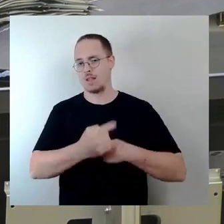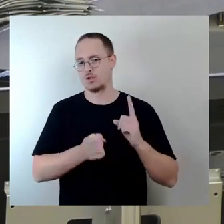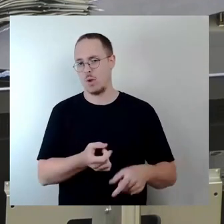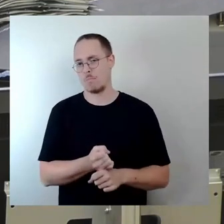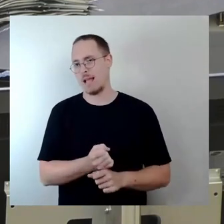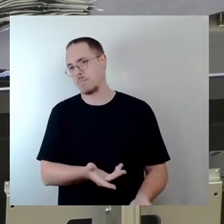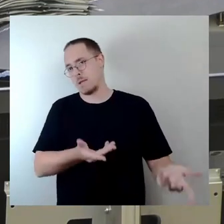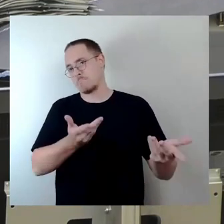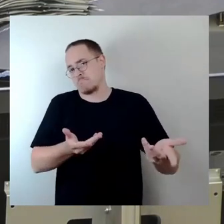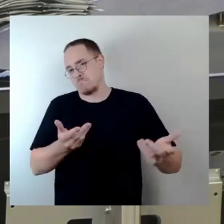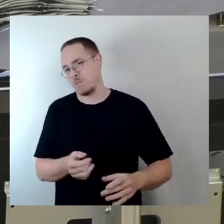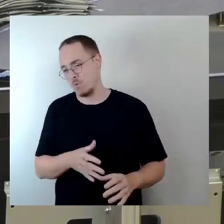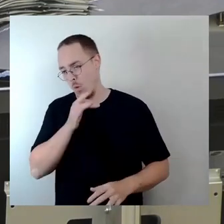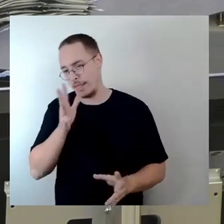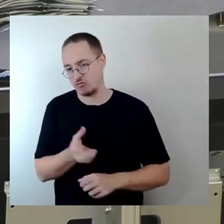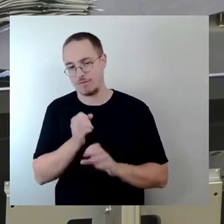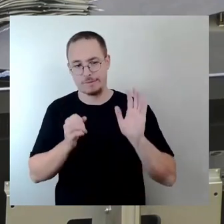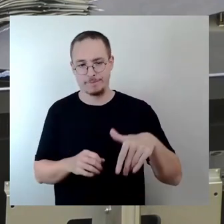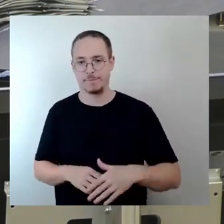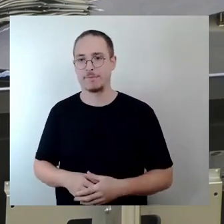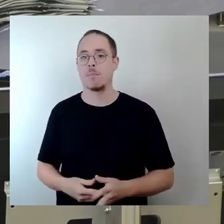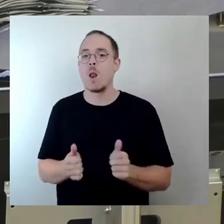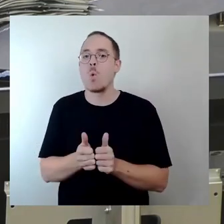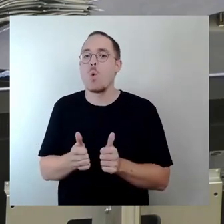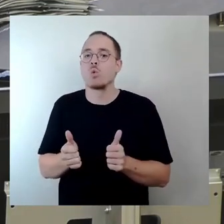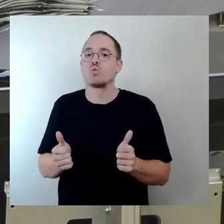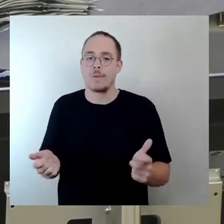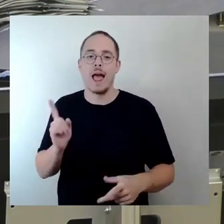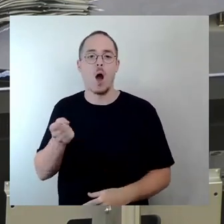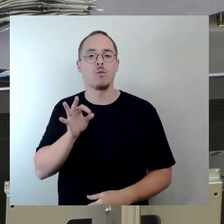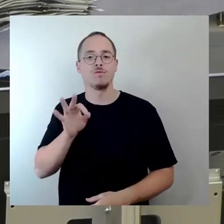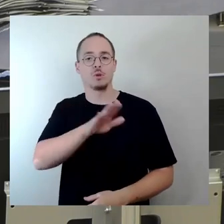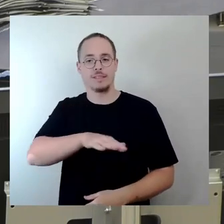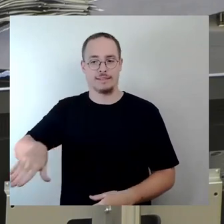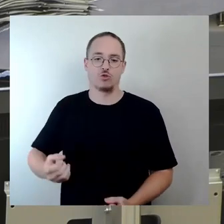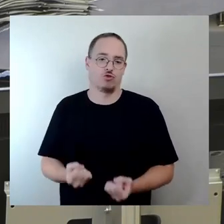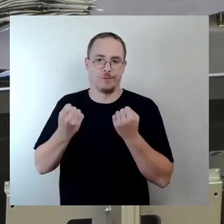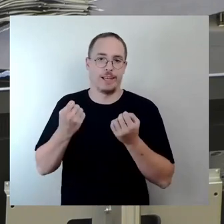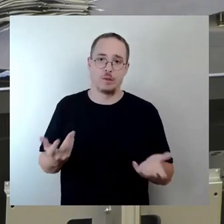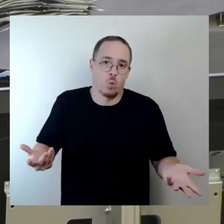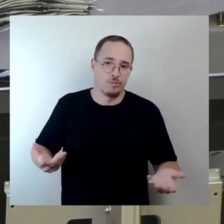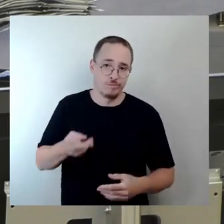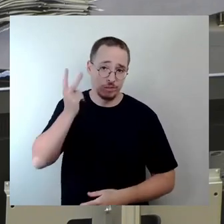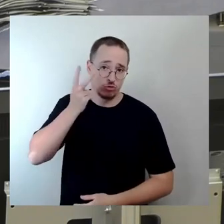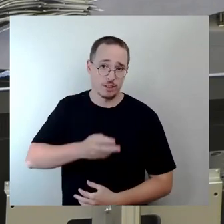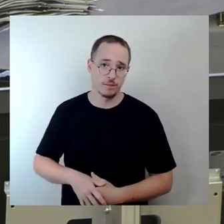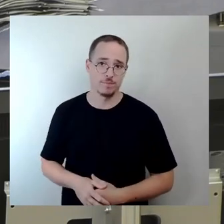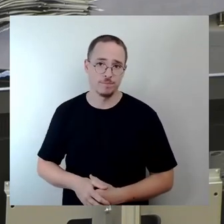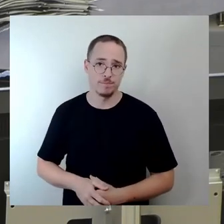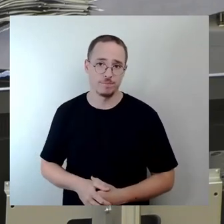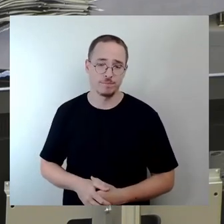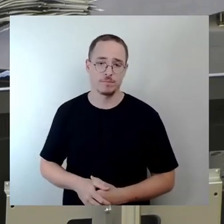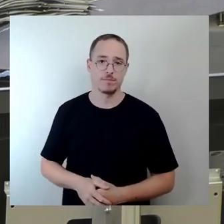das Loslösen fällt Kindern immer schwer. wenn wir diese was was was wir hier in der Verwaltung